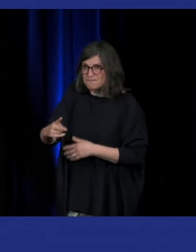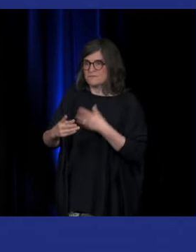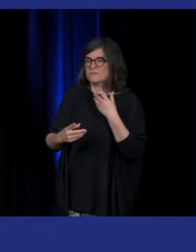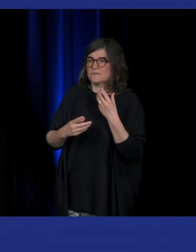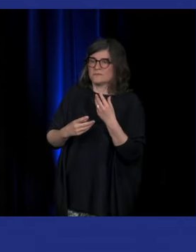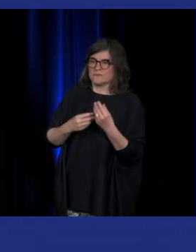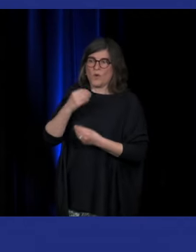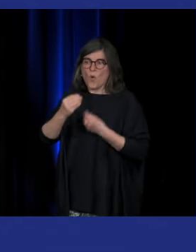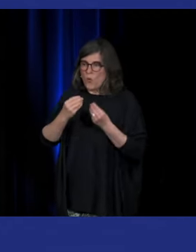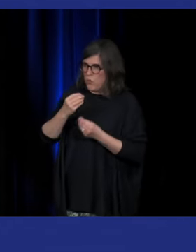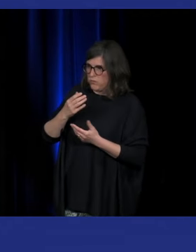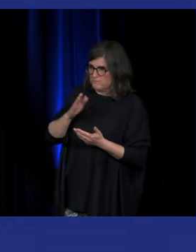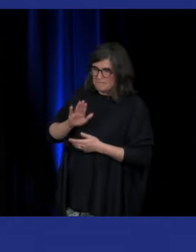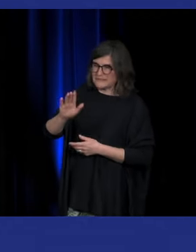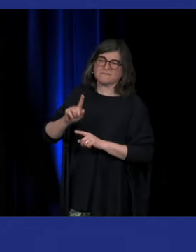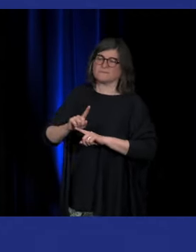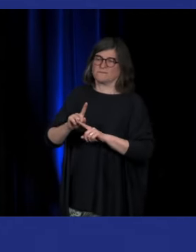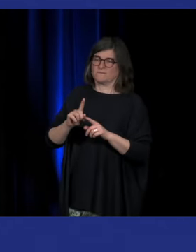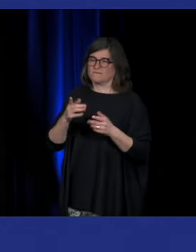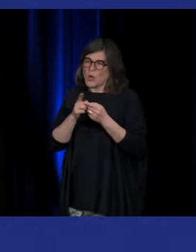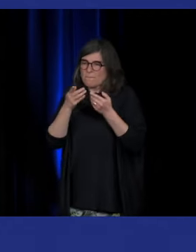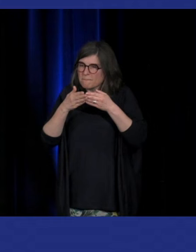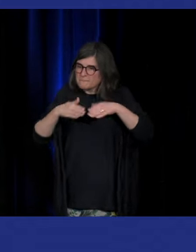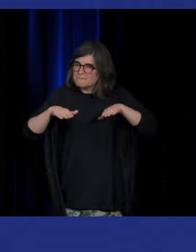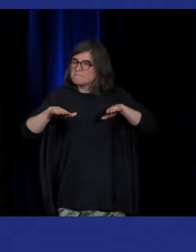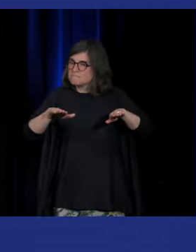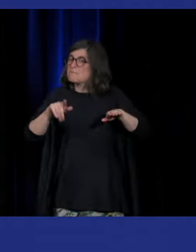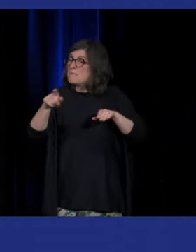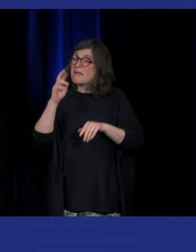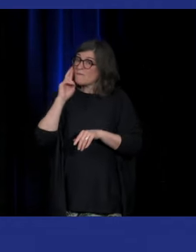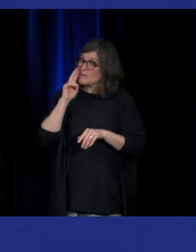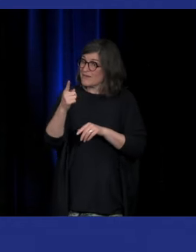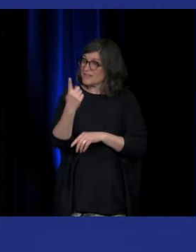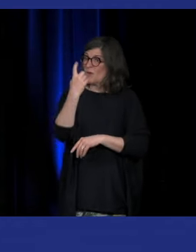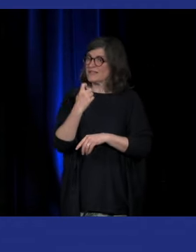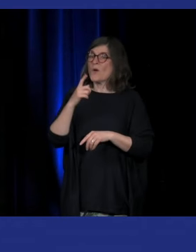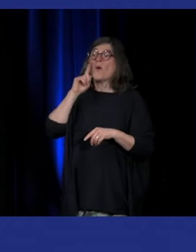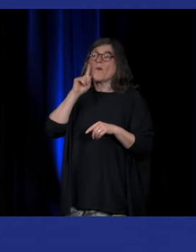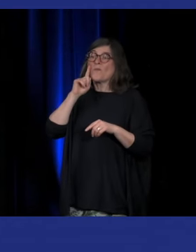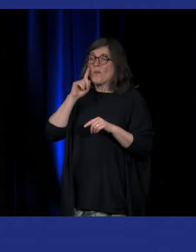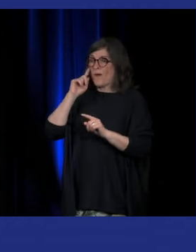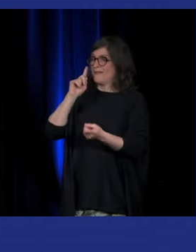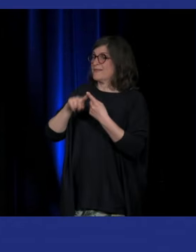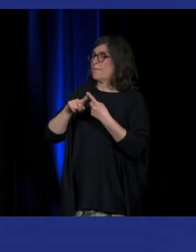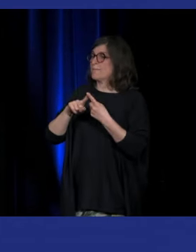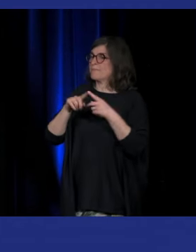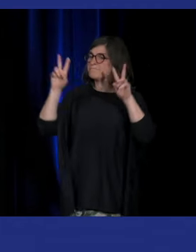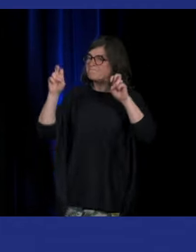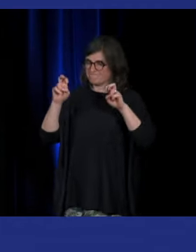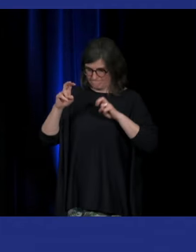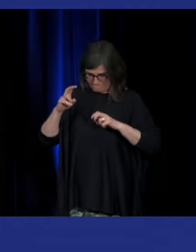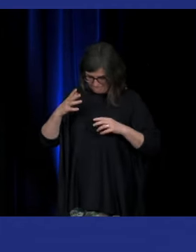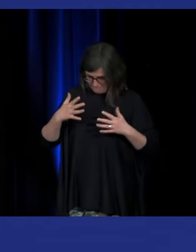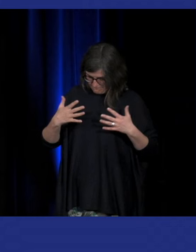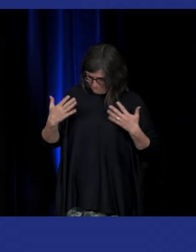elle va par des mondes parallèles mais vous avez raison à poser la question puisque nous on parle des réparations et en quelque sorte l'art